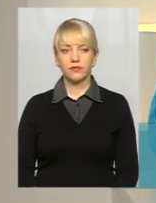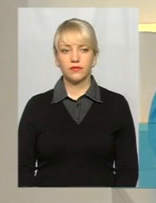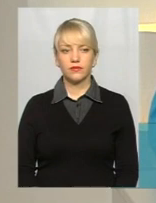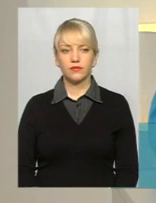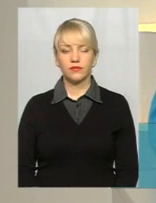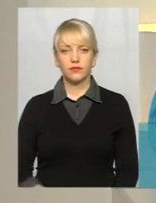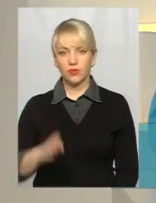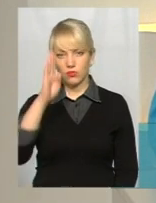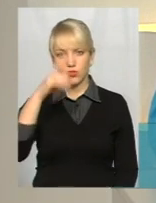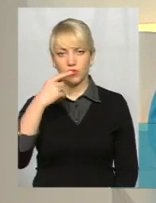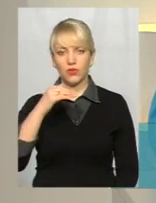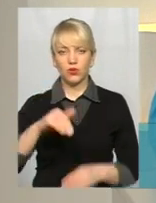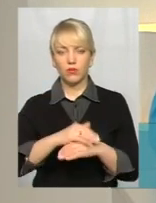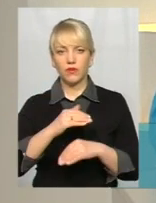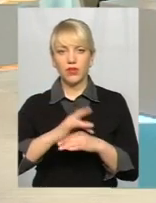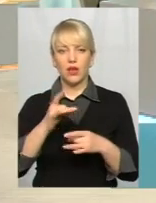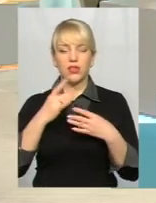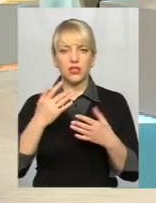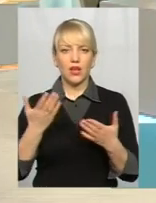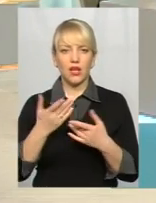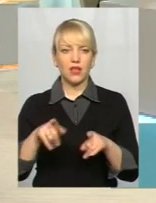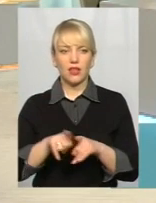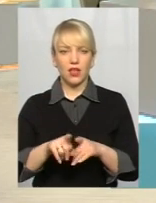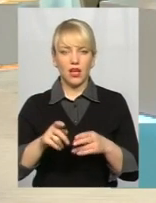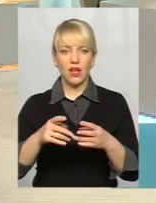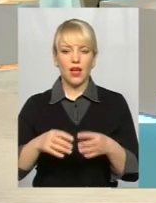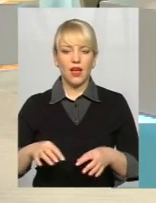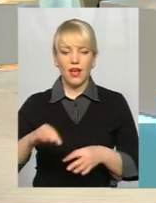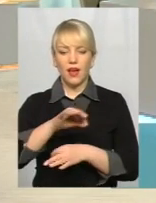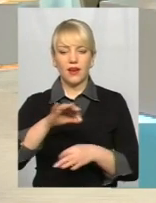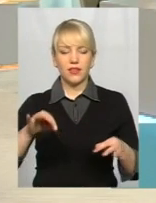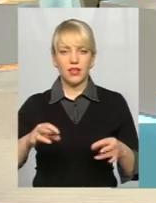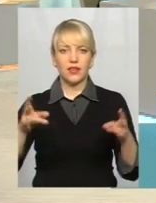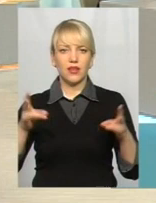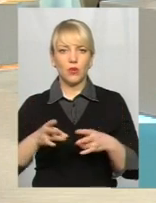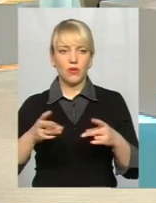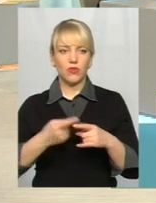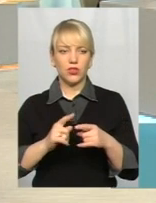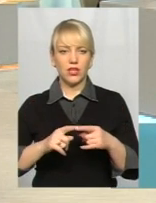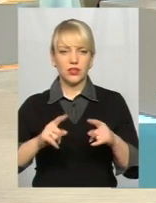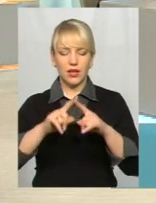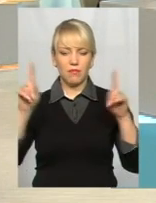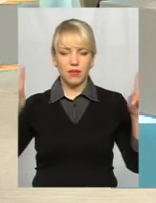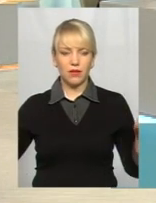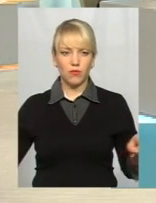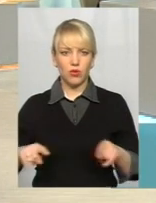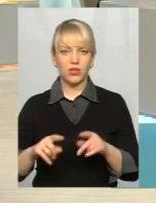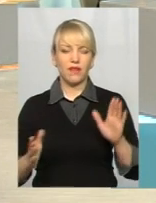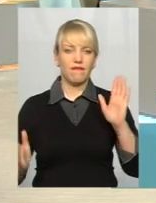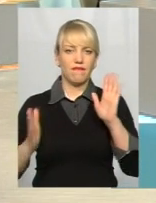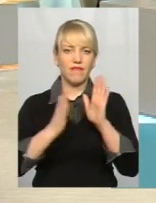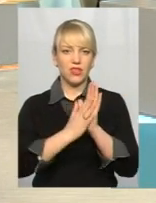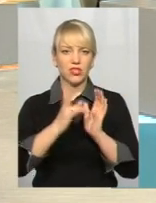Добрий вечір. Скажіть, будь ласка, яка така архітектурна необхідність? Ось ці бікборди, великі вешалися над